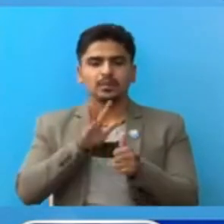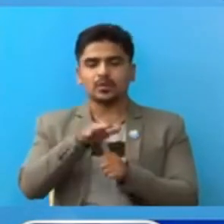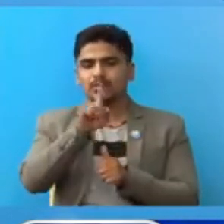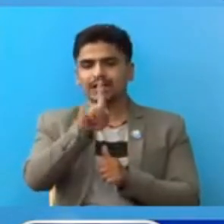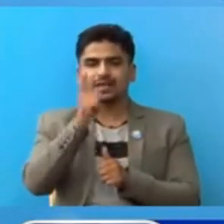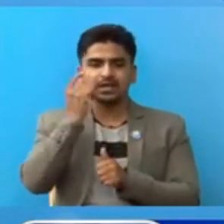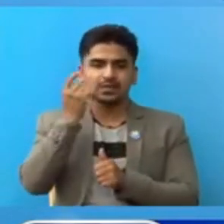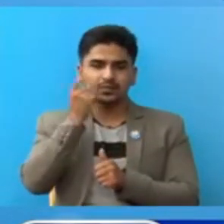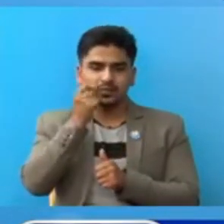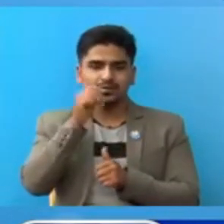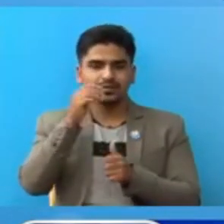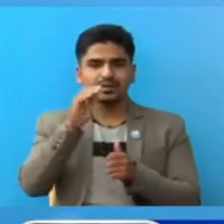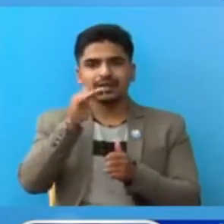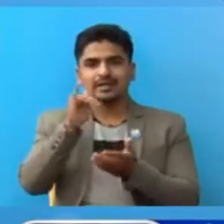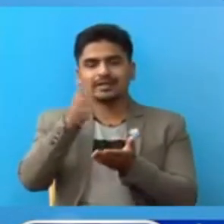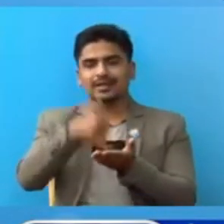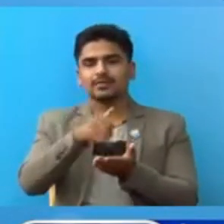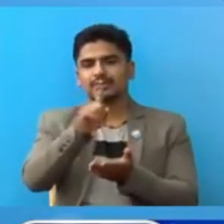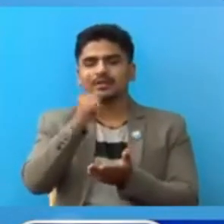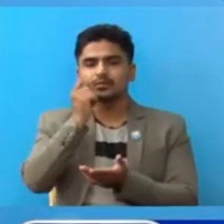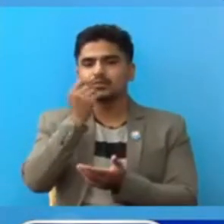का 1 पुरूस रा तापले जुंका 1 पुरूस